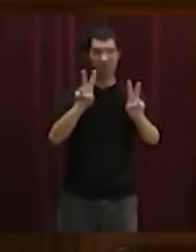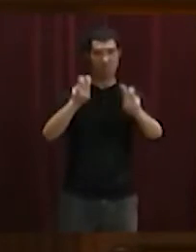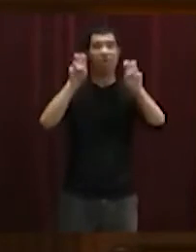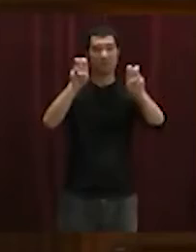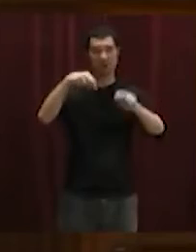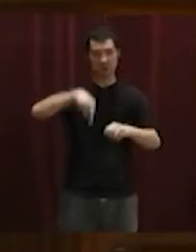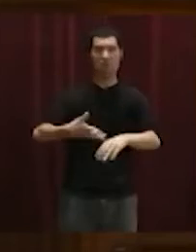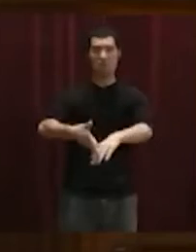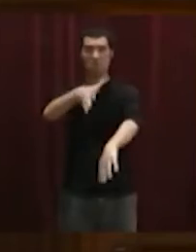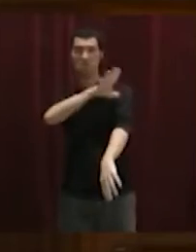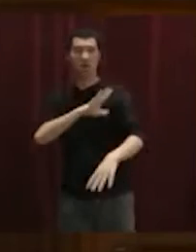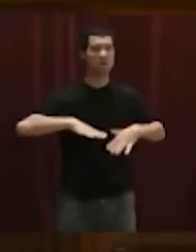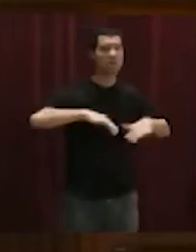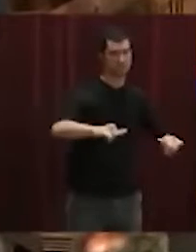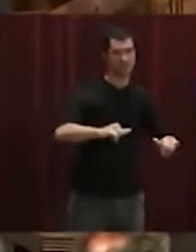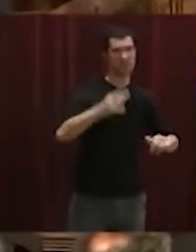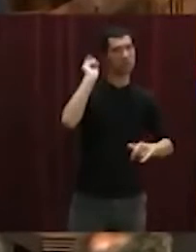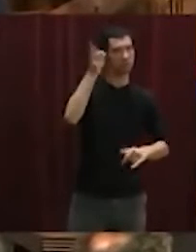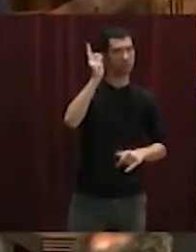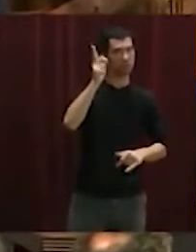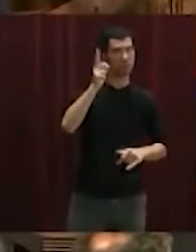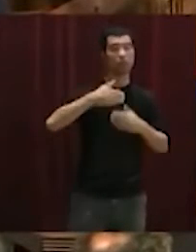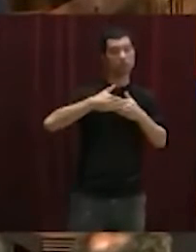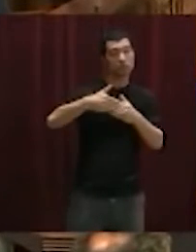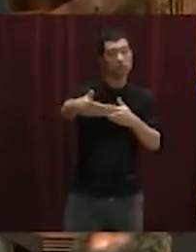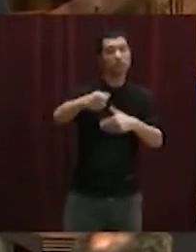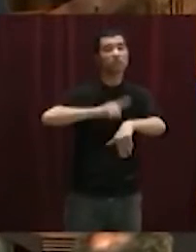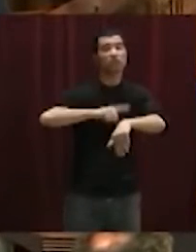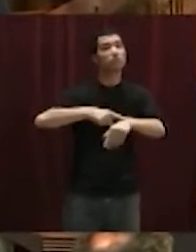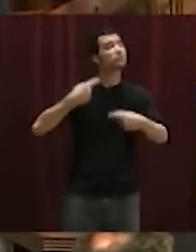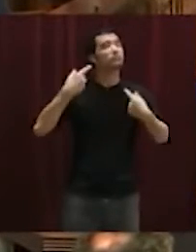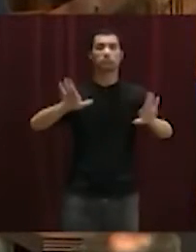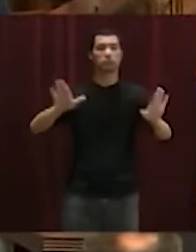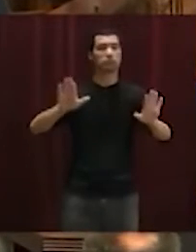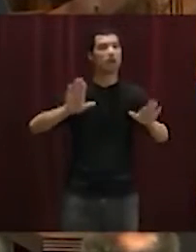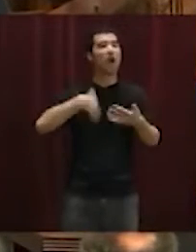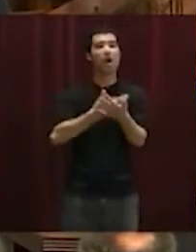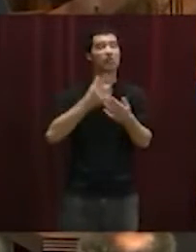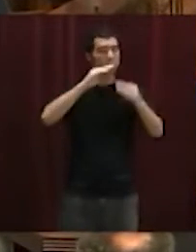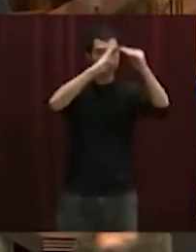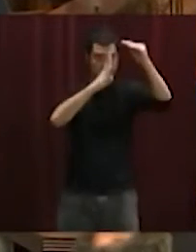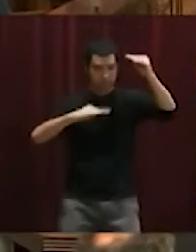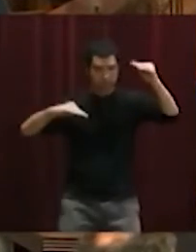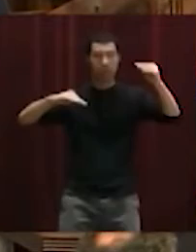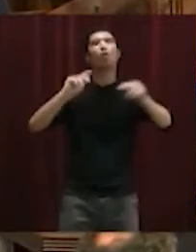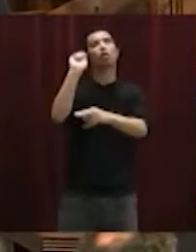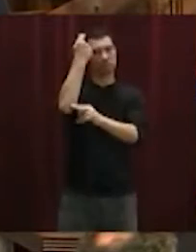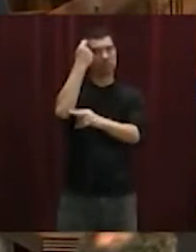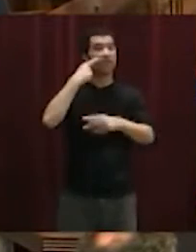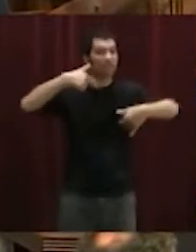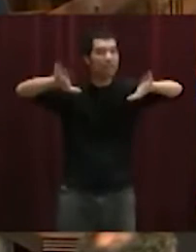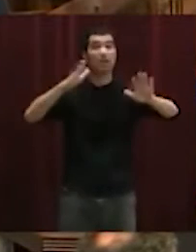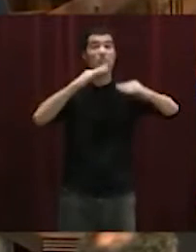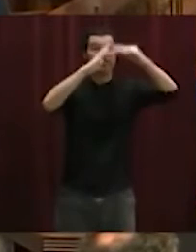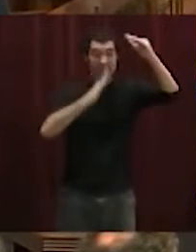'aplicaran a Mallorca i a Eivissa i que es mantindran el temps que calgui per baixar més la corba. Si ho aconseguim, podran relaxar les